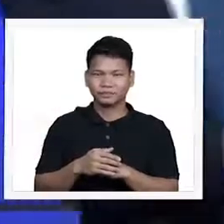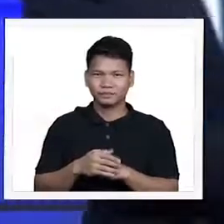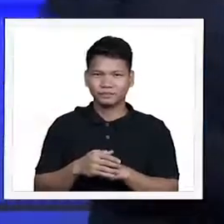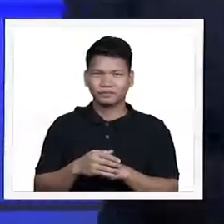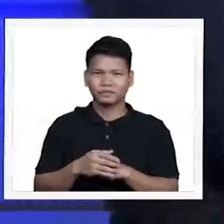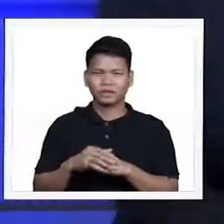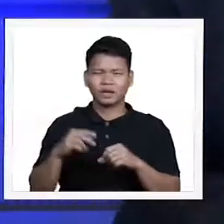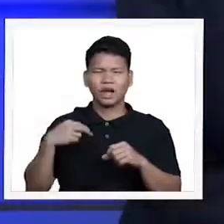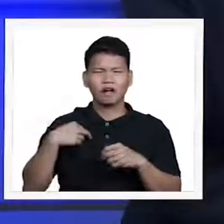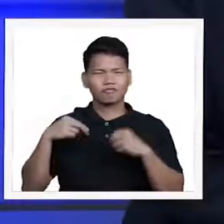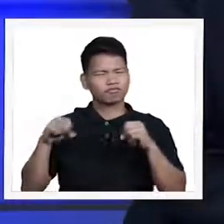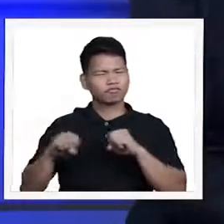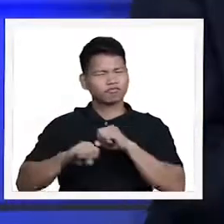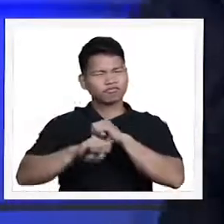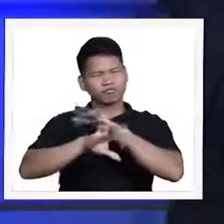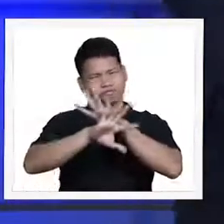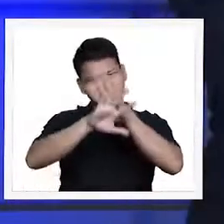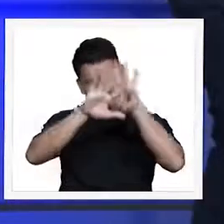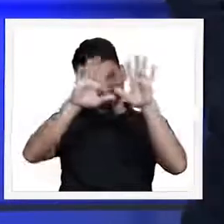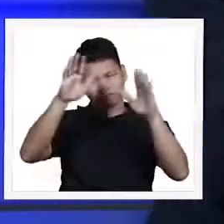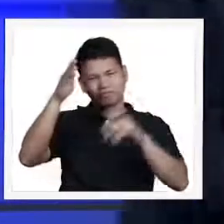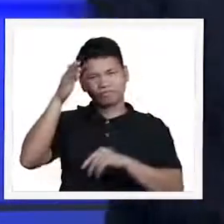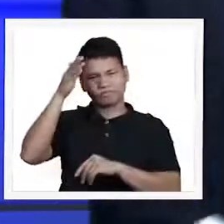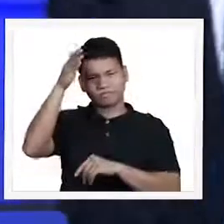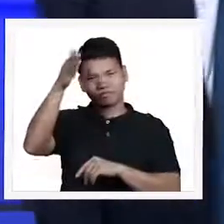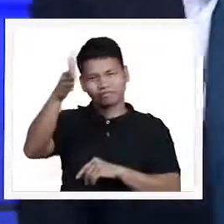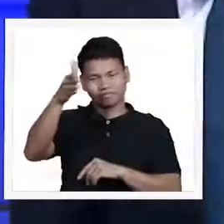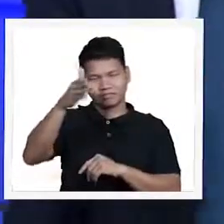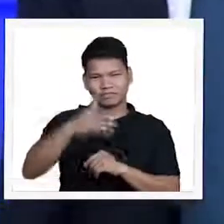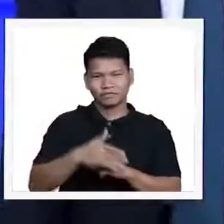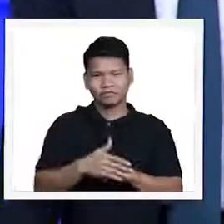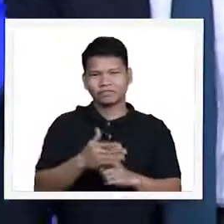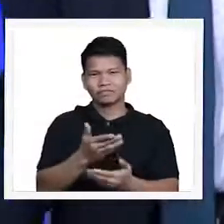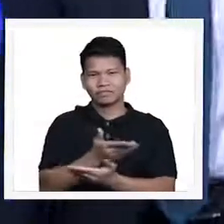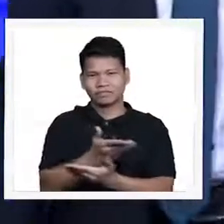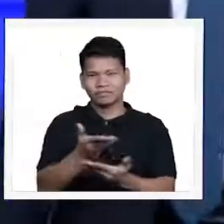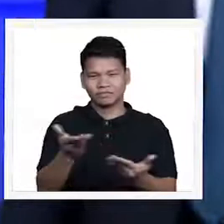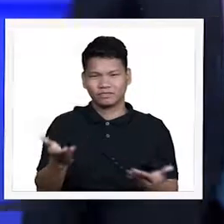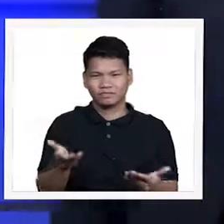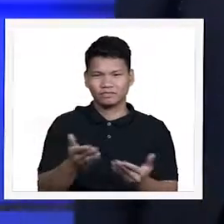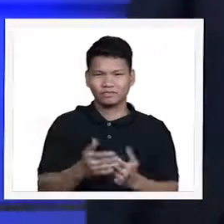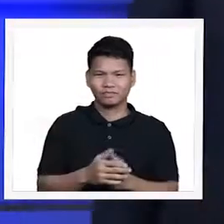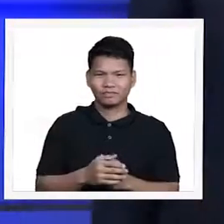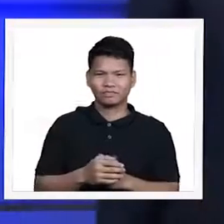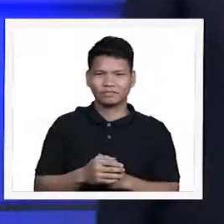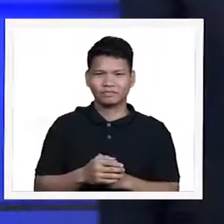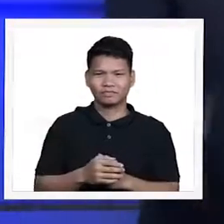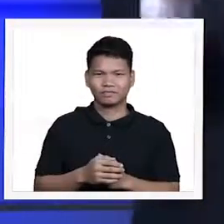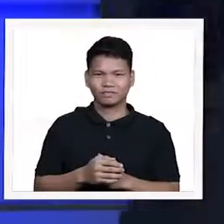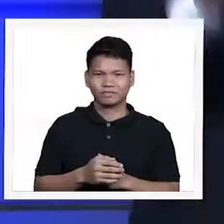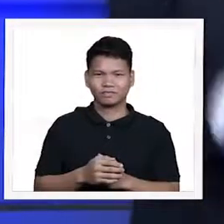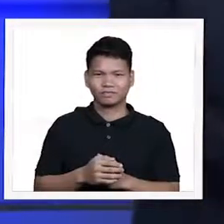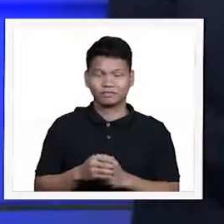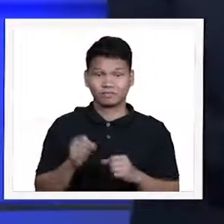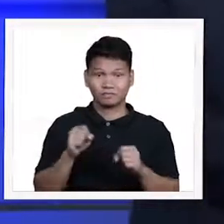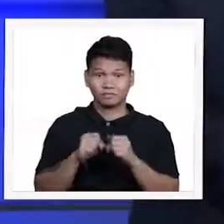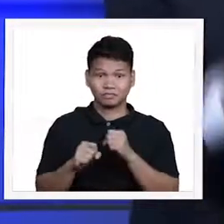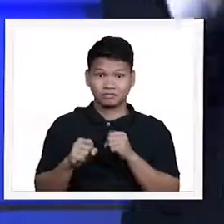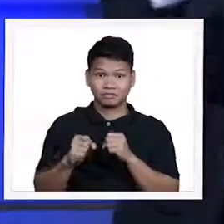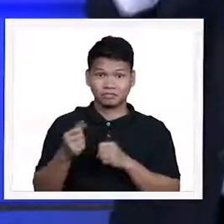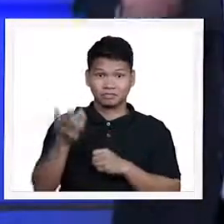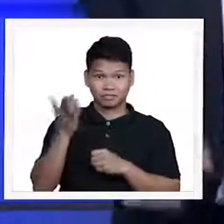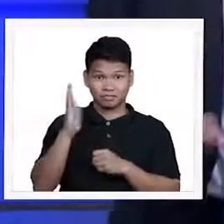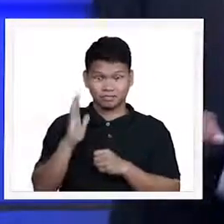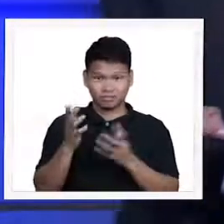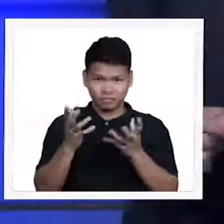napakaliwanag na future mga minamahal na mga kaibigan. Kaya nga't gusto niya